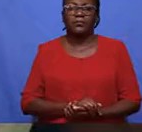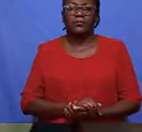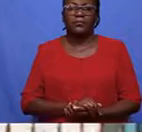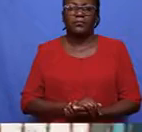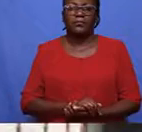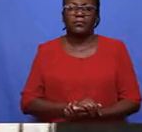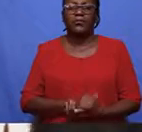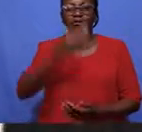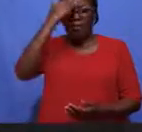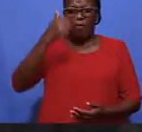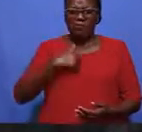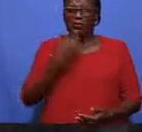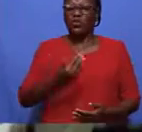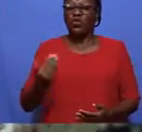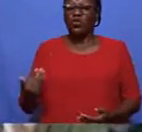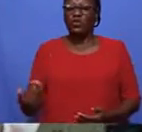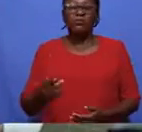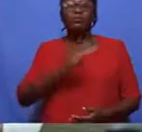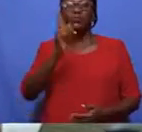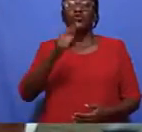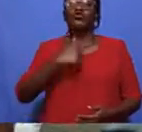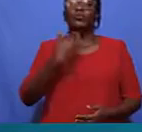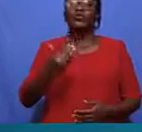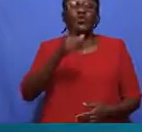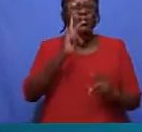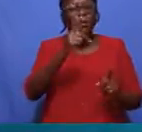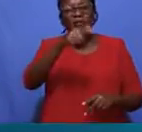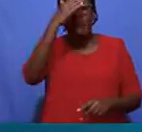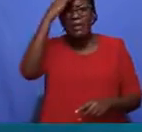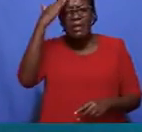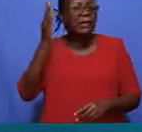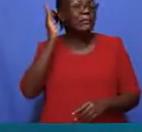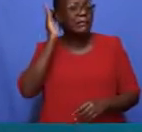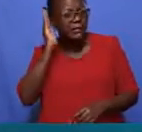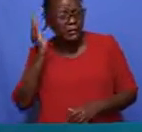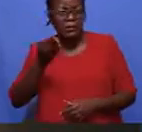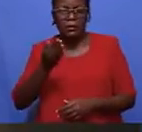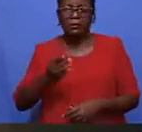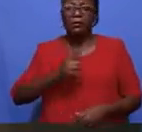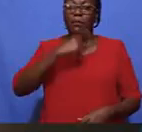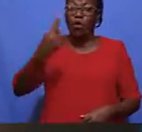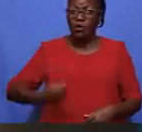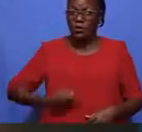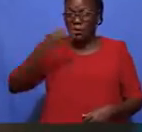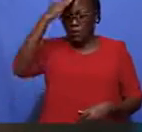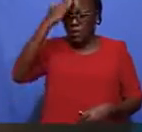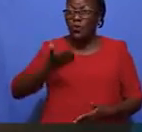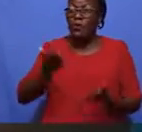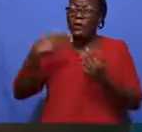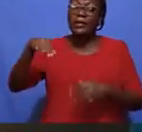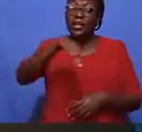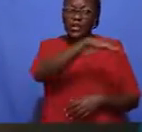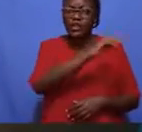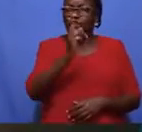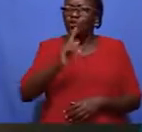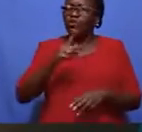Na nchukula mii mtoto nini? Sio kama unabufikiria Mimi sio mtoto Boss, nazani unaitajika hapa nje Oh, unafikiri sigi na manisha nini? Sio kama